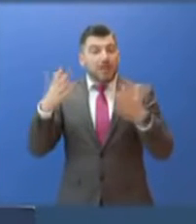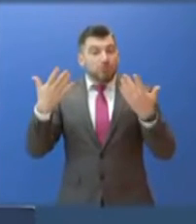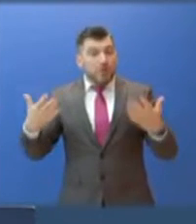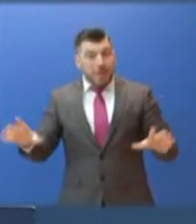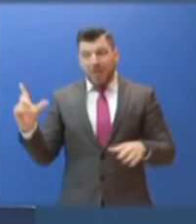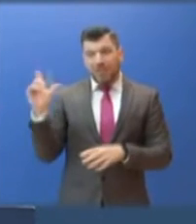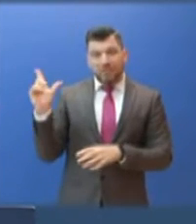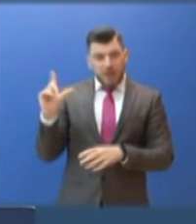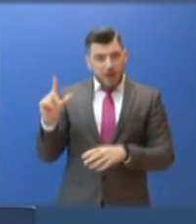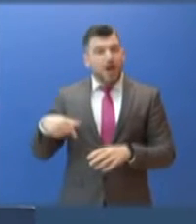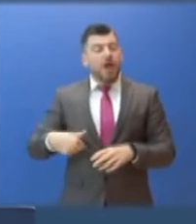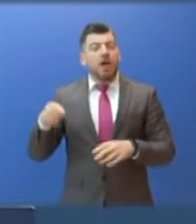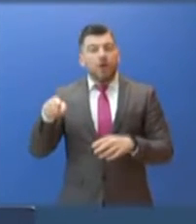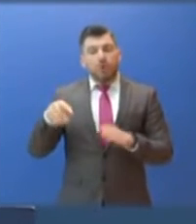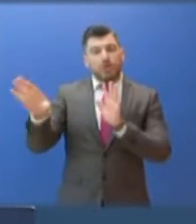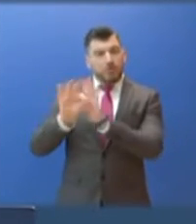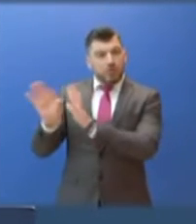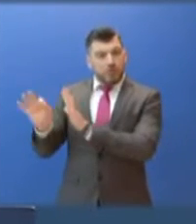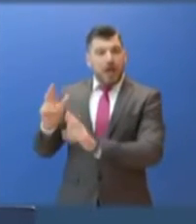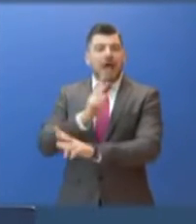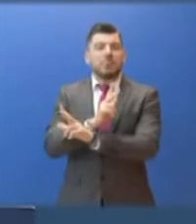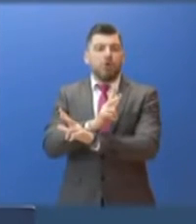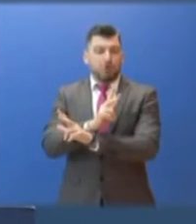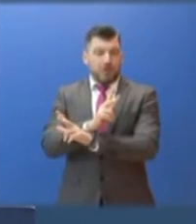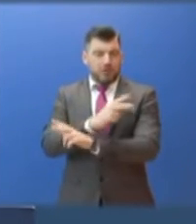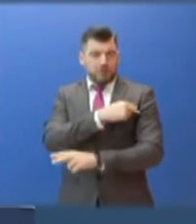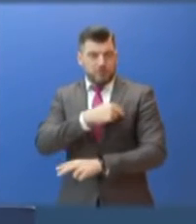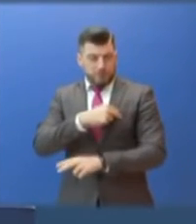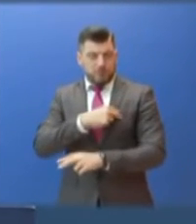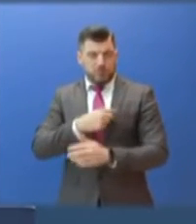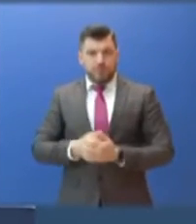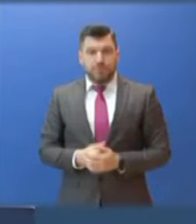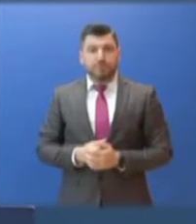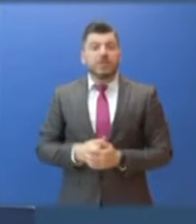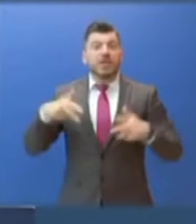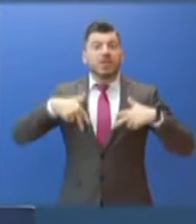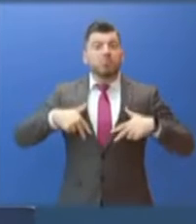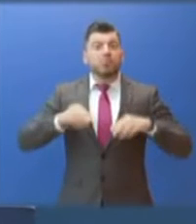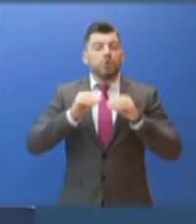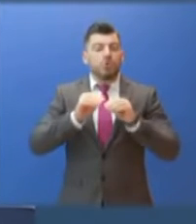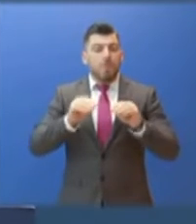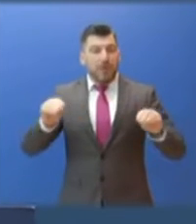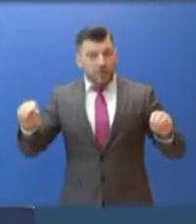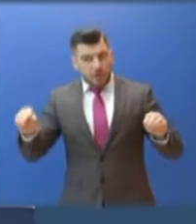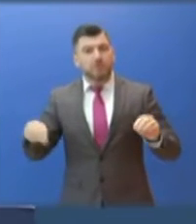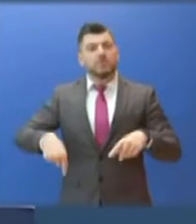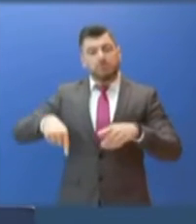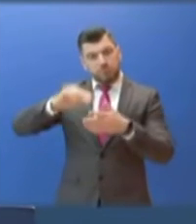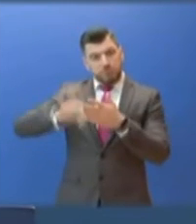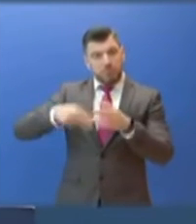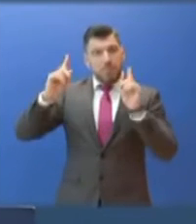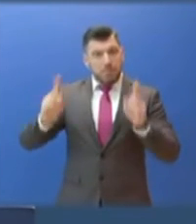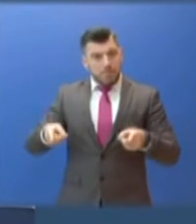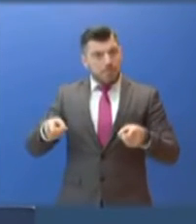πρόσληψη 1.208 αναπληρωτών οι διαδικασίες και η Υπουργός Παιδείας, η κυρία Κεραμέος υπέγραψε χθες απόφαση για την πρόσληψη